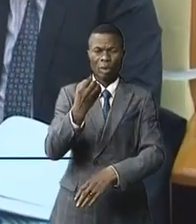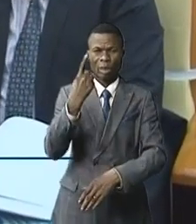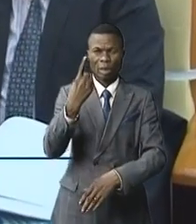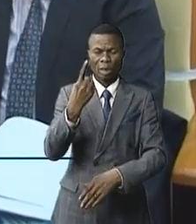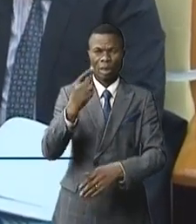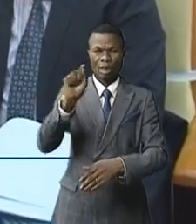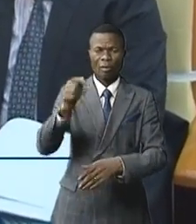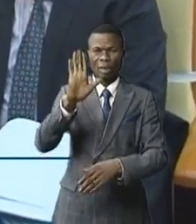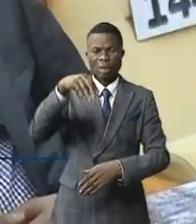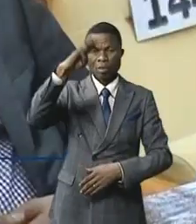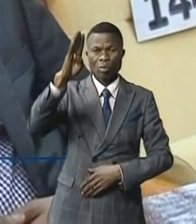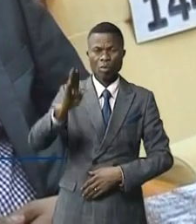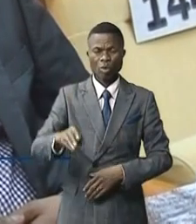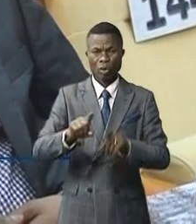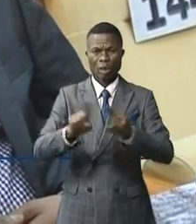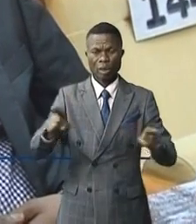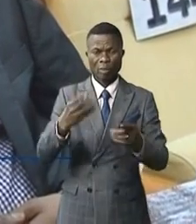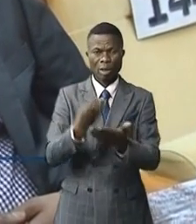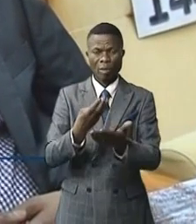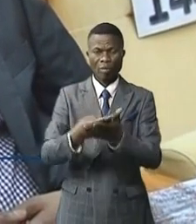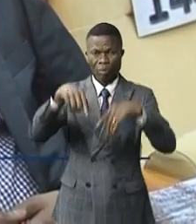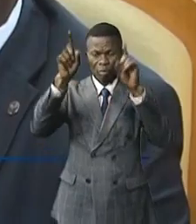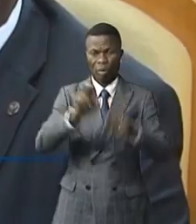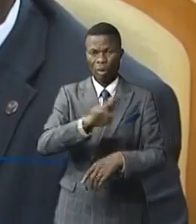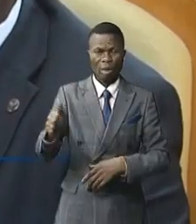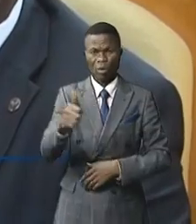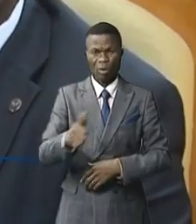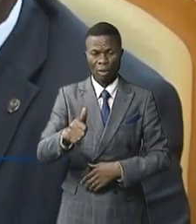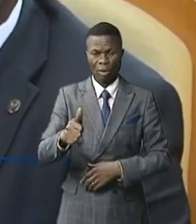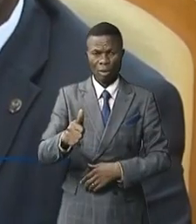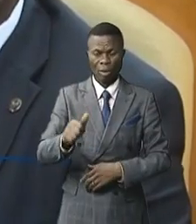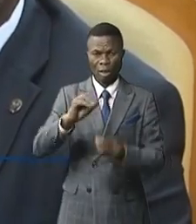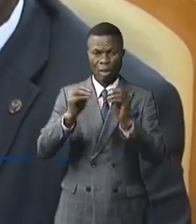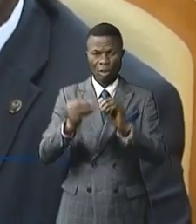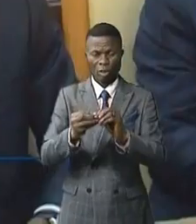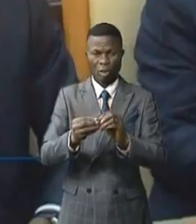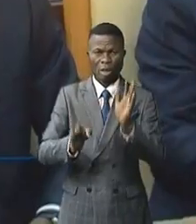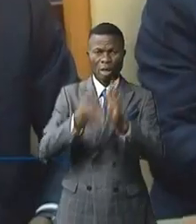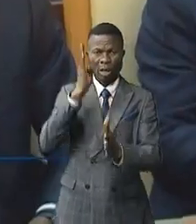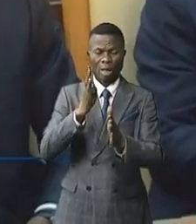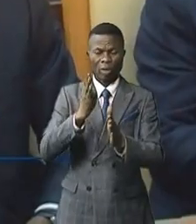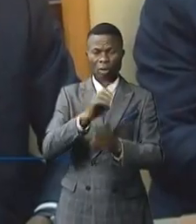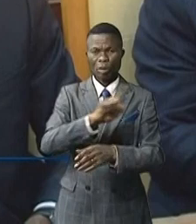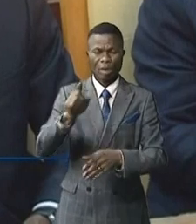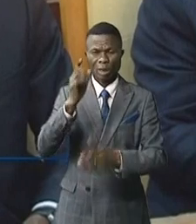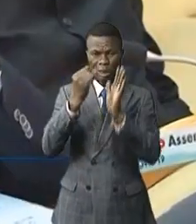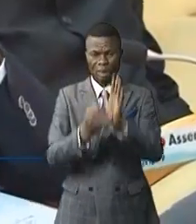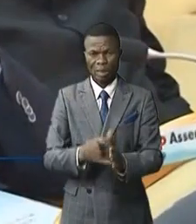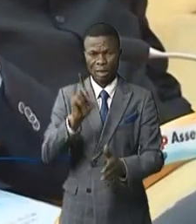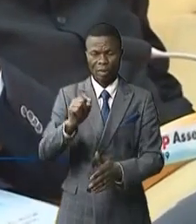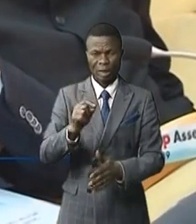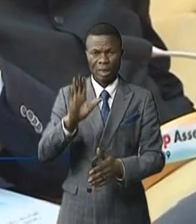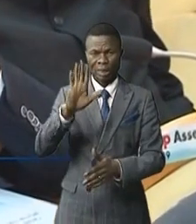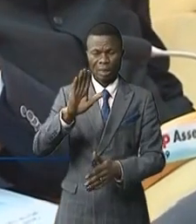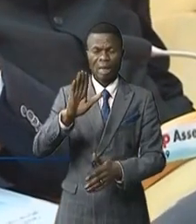,5 % par rapport au budget. l'exercice 2021 chiffré à 14.620,5